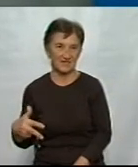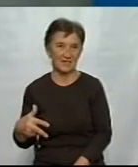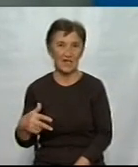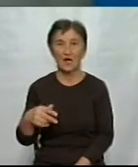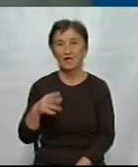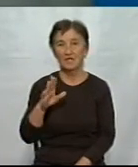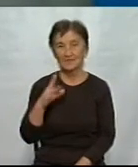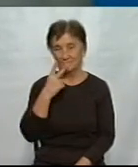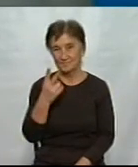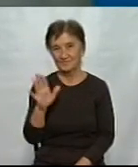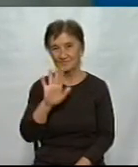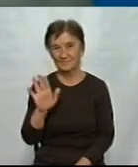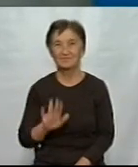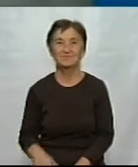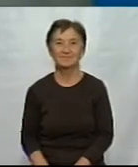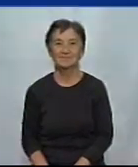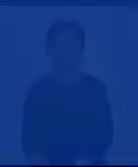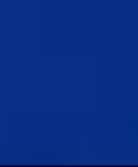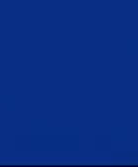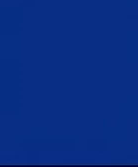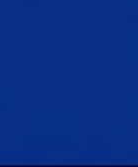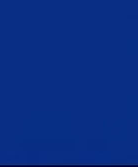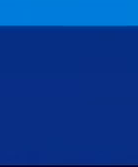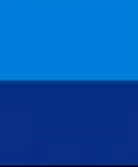що дивилися. На все добре. Дякую.